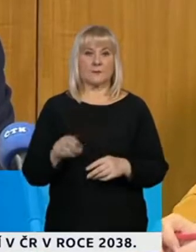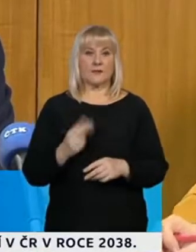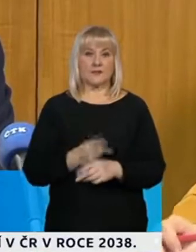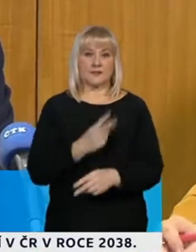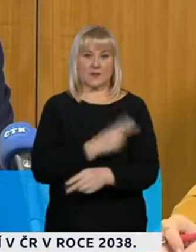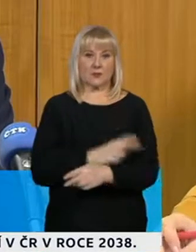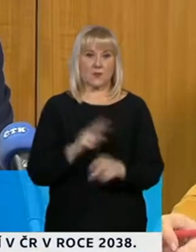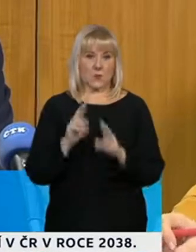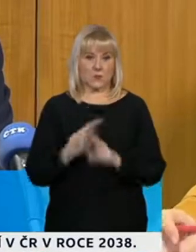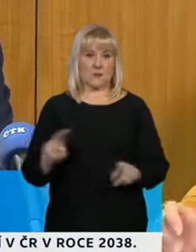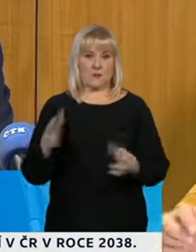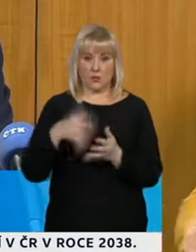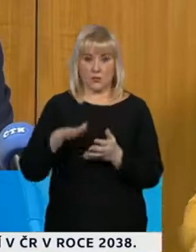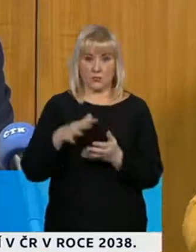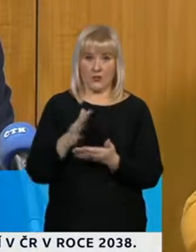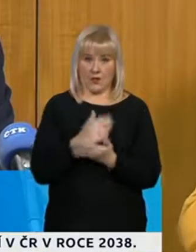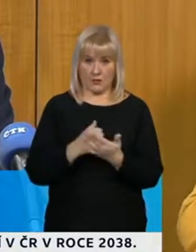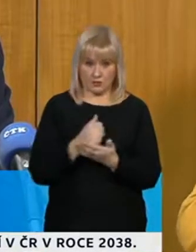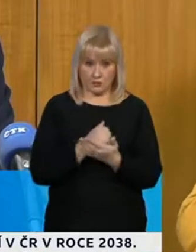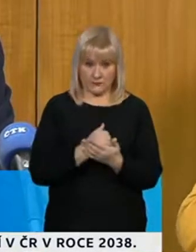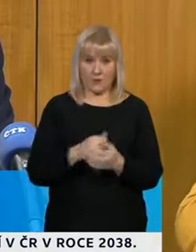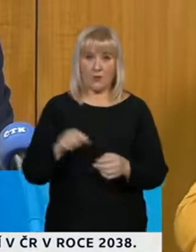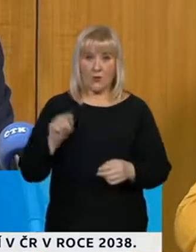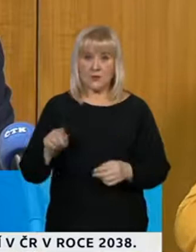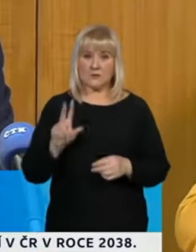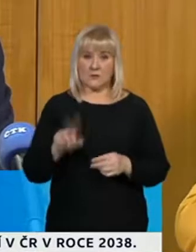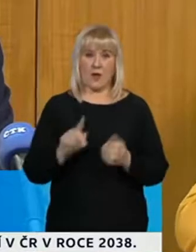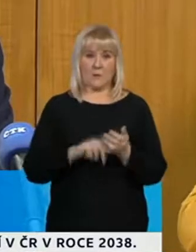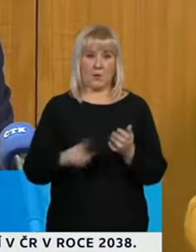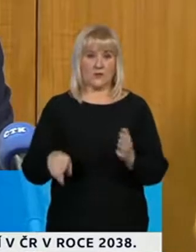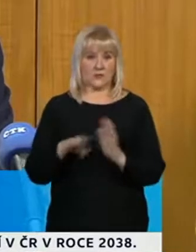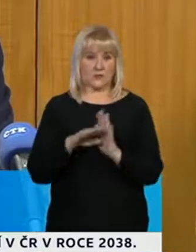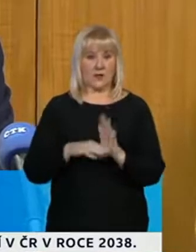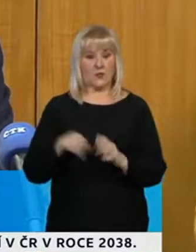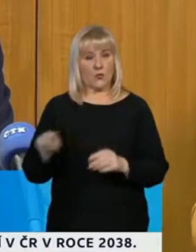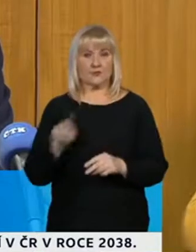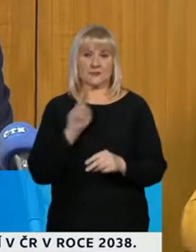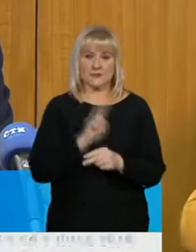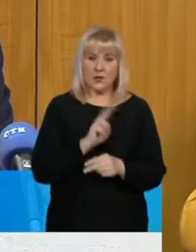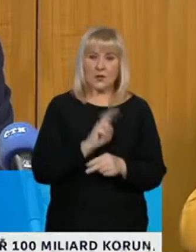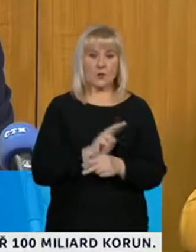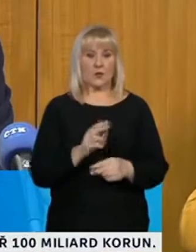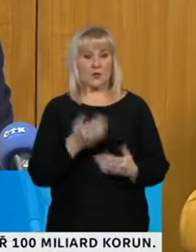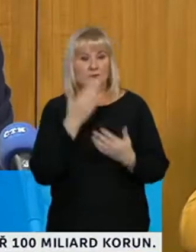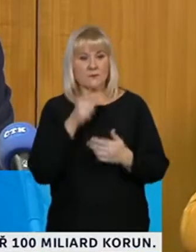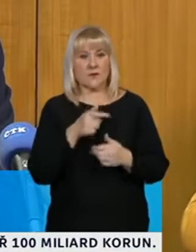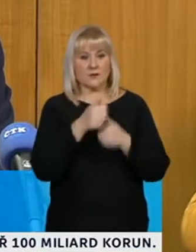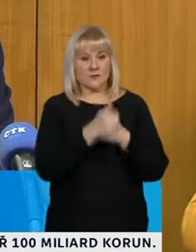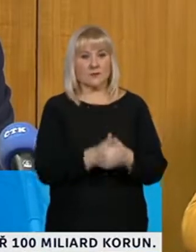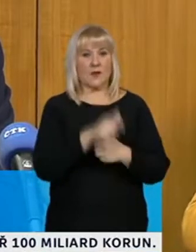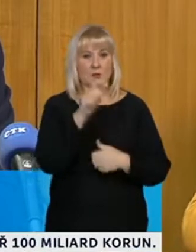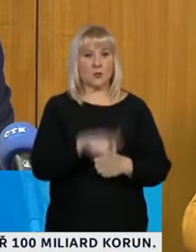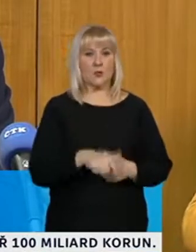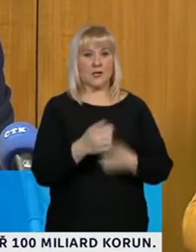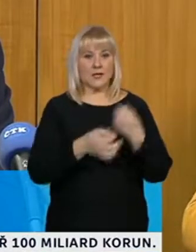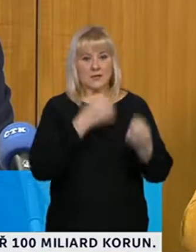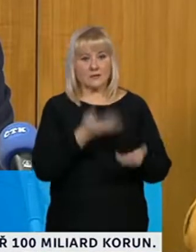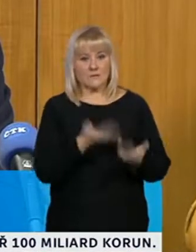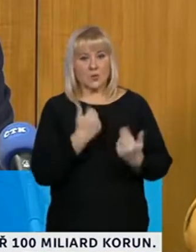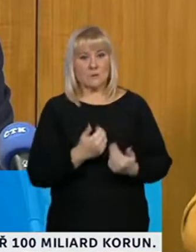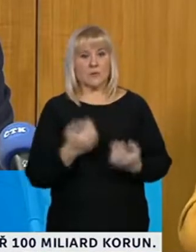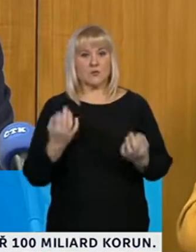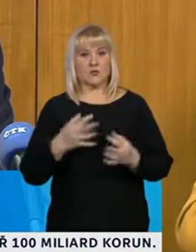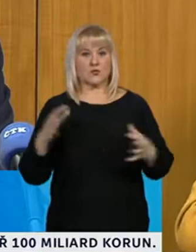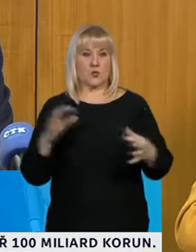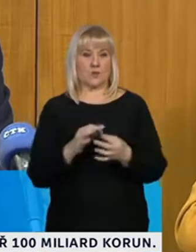pro kontrolu léčiv, který s povinností zákonem monitoruje a vyhodnocuje jakékoliv informace spojené